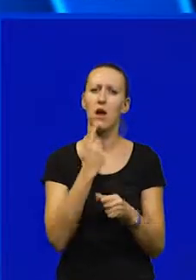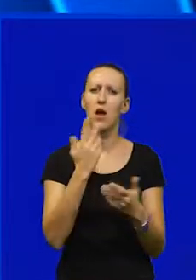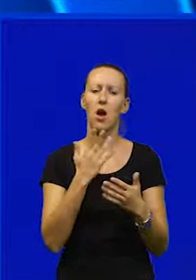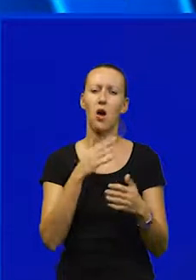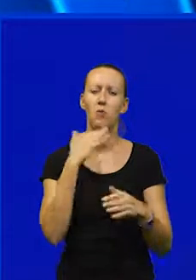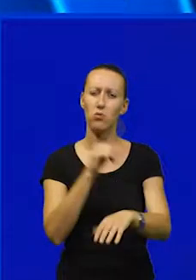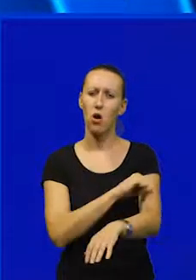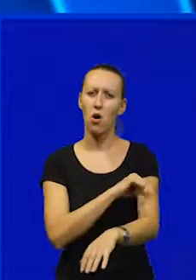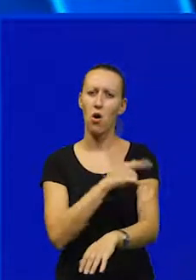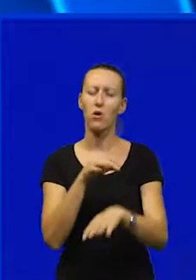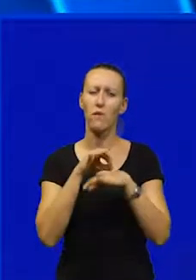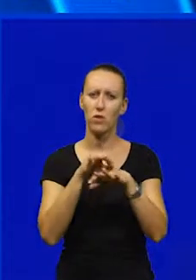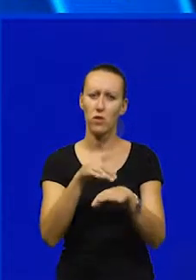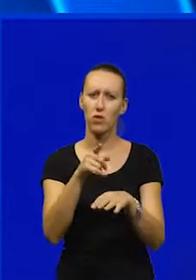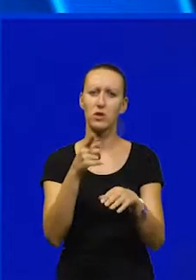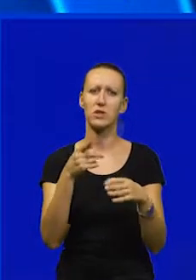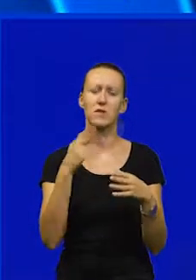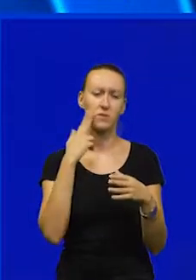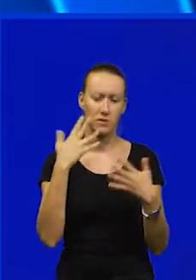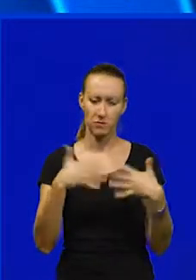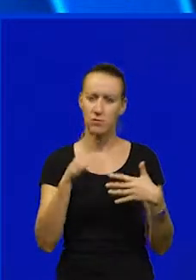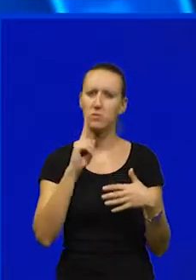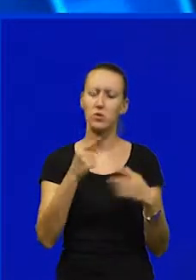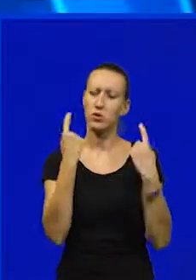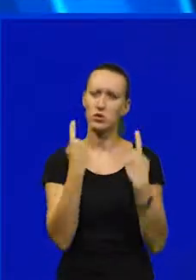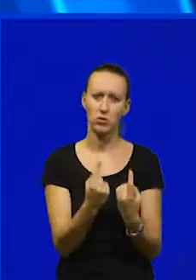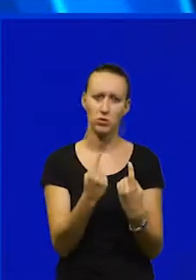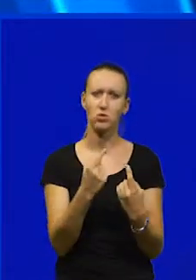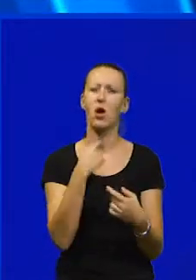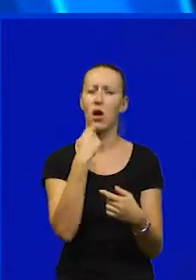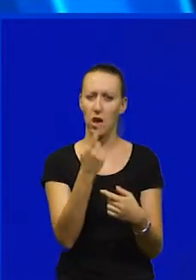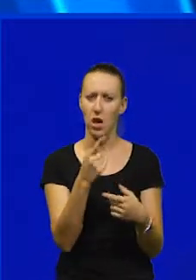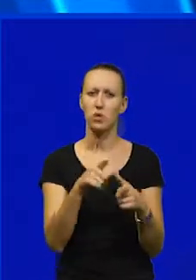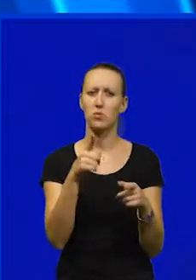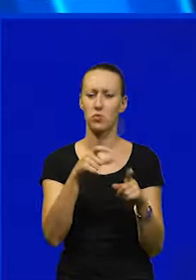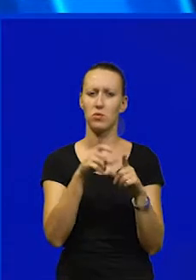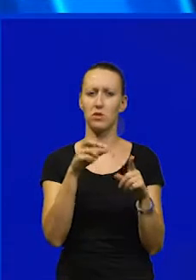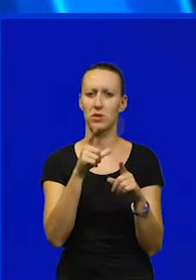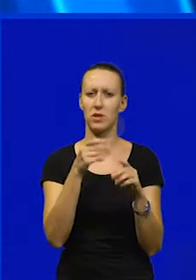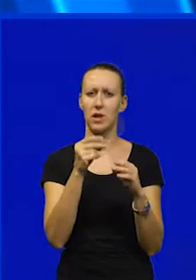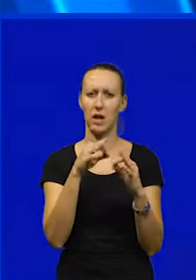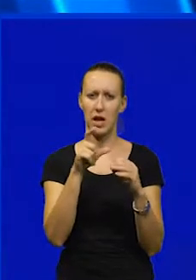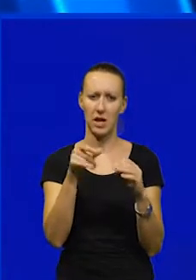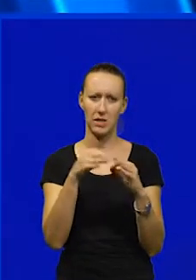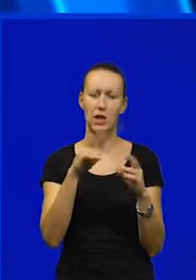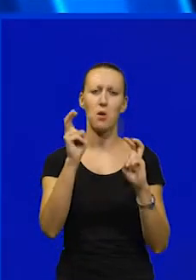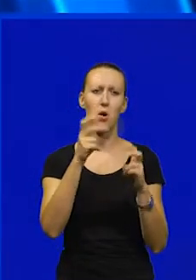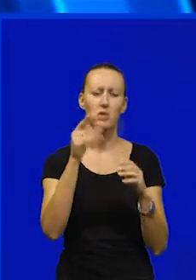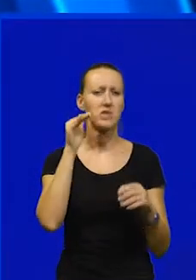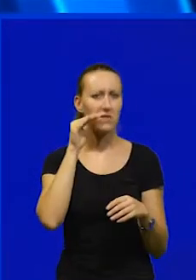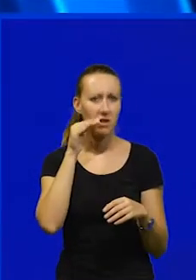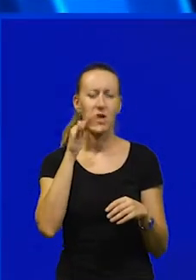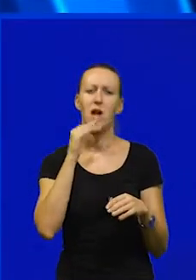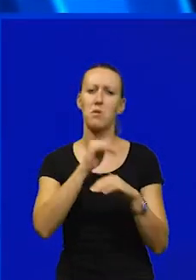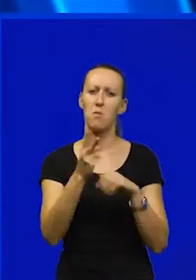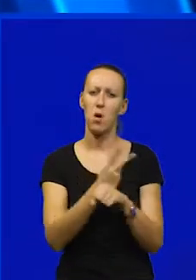dugogodišnja predvodnica industrijske proizvodnje, mora obstati, naglašeno je u deklaraciji. Poziva se vlada da